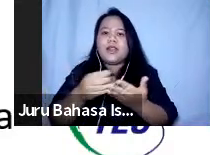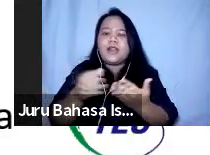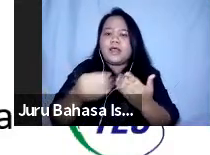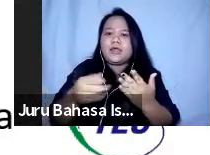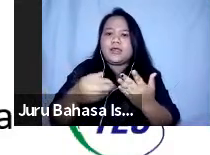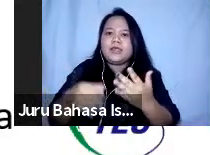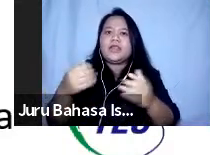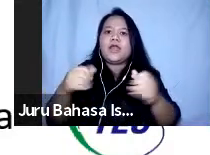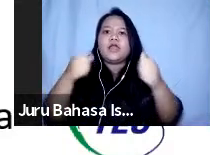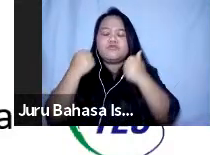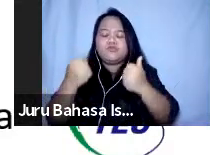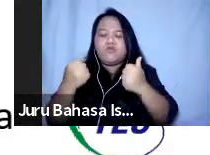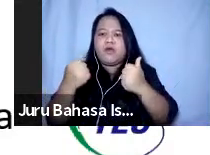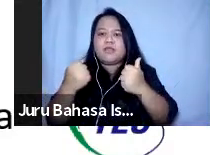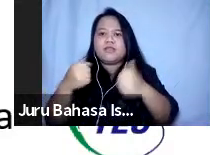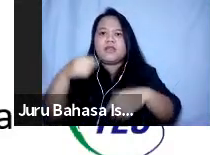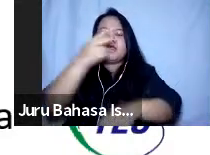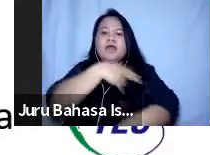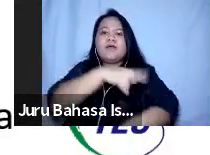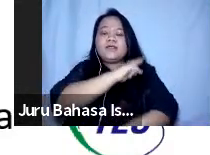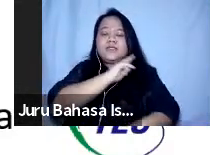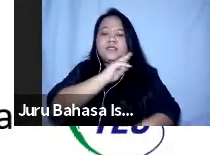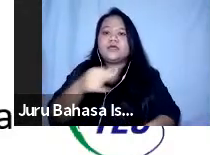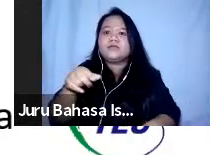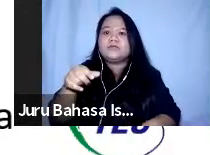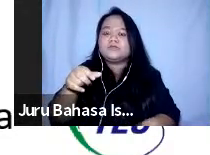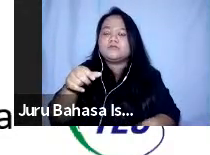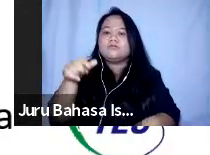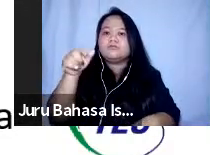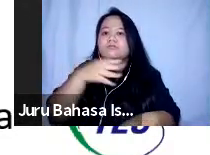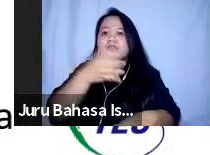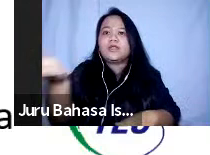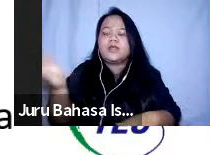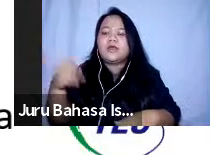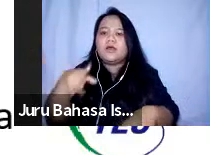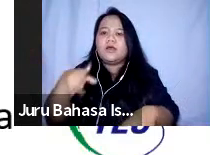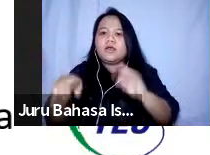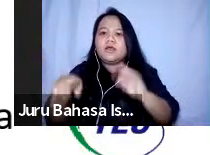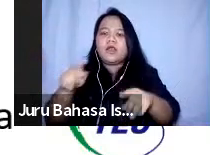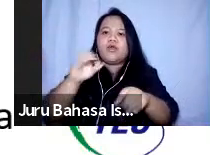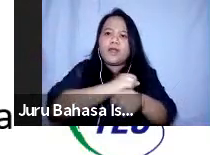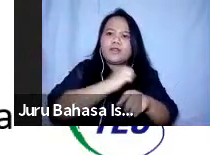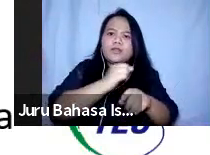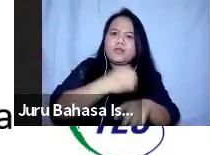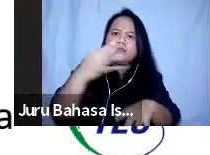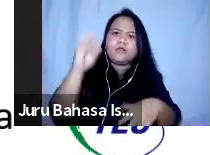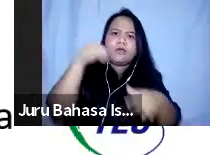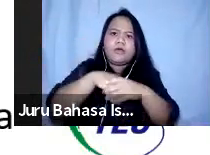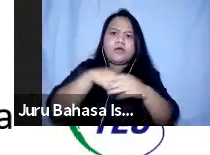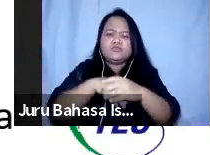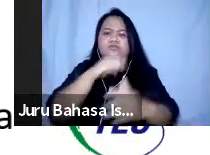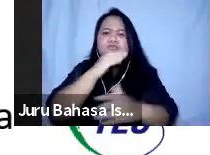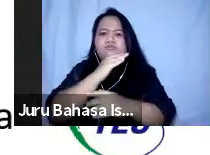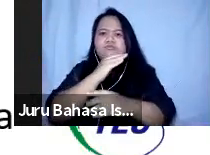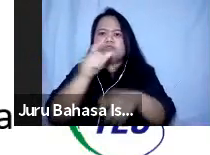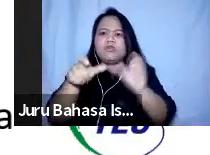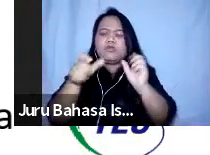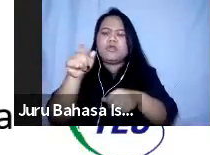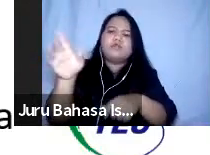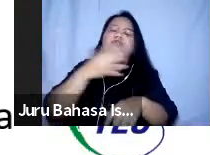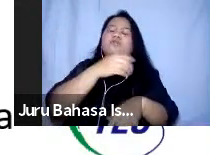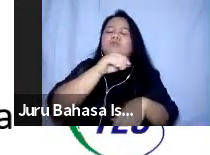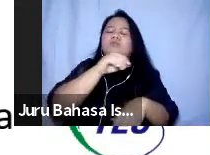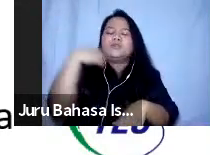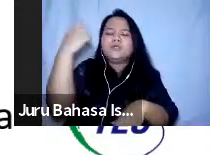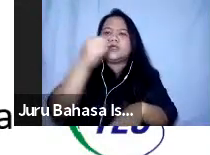kapasitas mereka jangan sampai kalau pelatihan-pelatihan justru malah mereka tidak dilibatkan itu yang sering mungkin kita lupakan ya